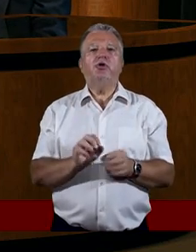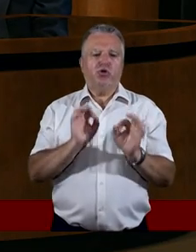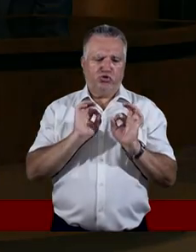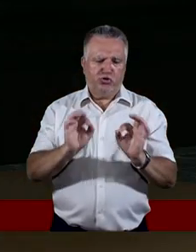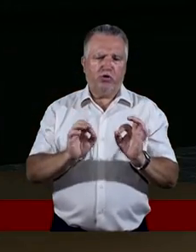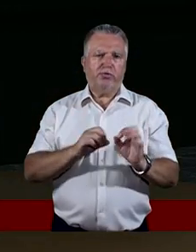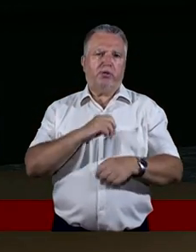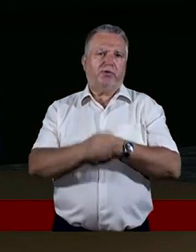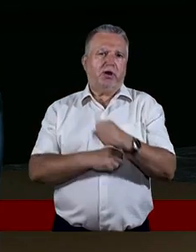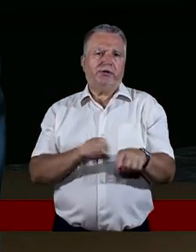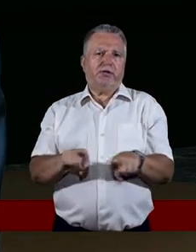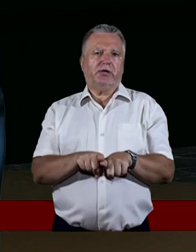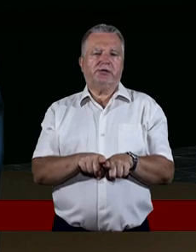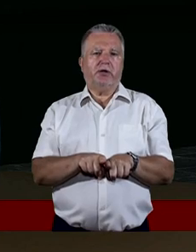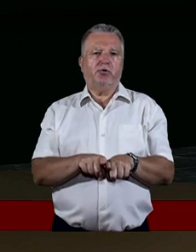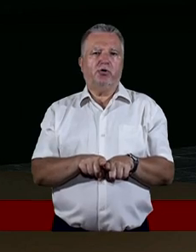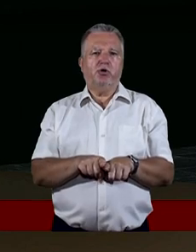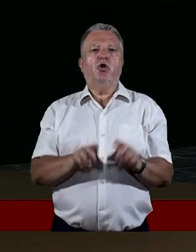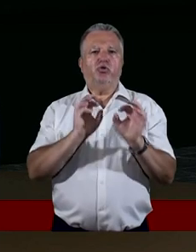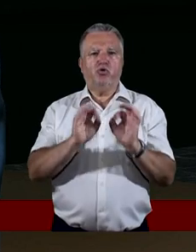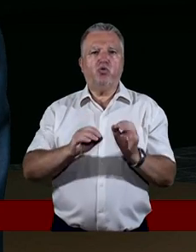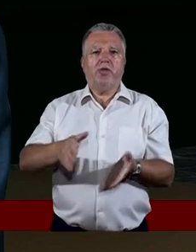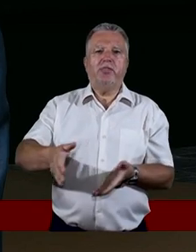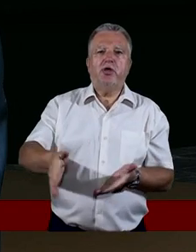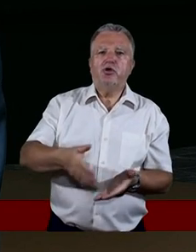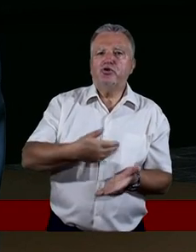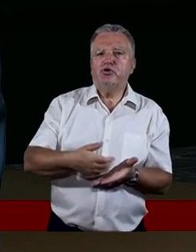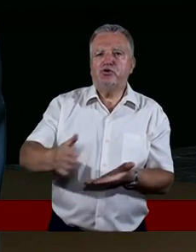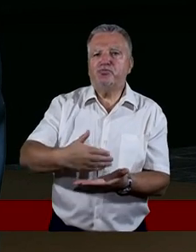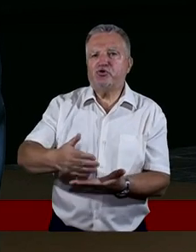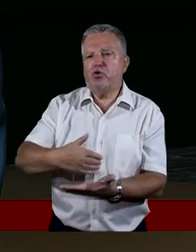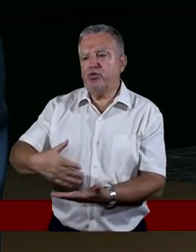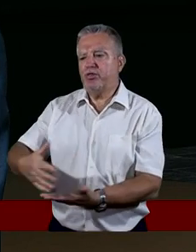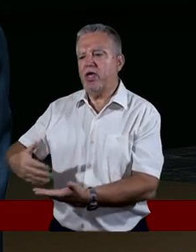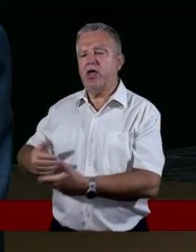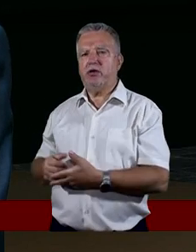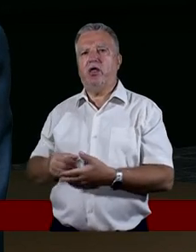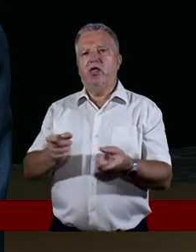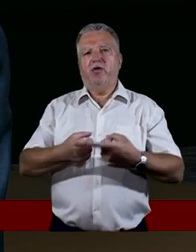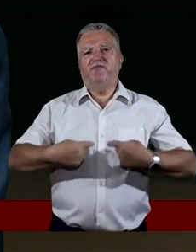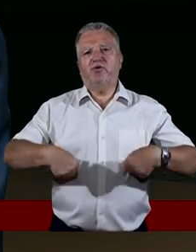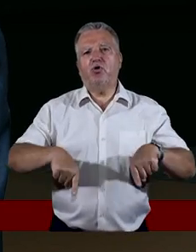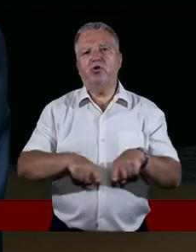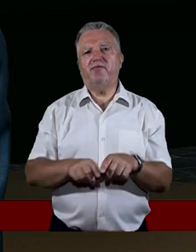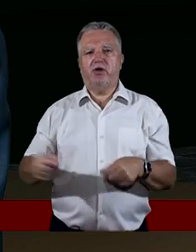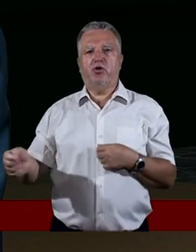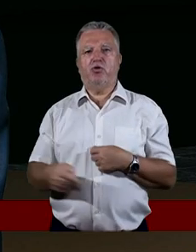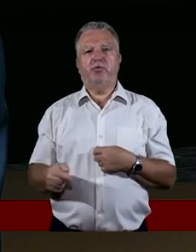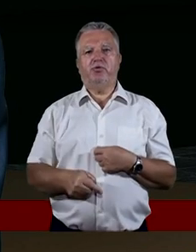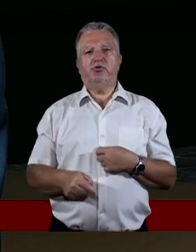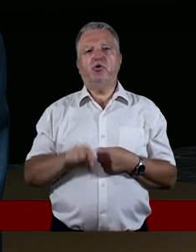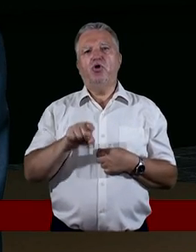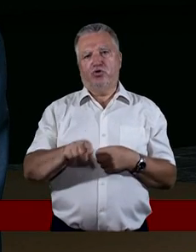praca. Dokładnie. Dokładne sprzątanie. Postawa. Rzetelne wykonywanie jakichś obowiązków.